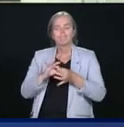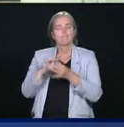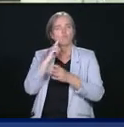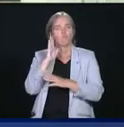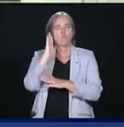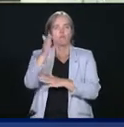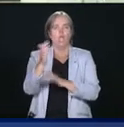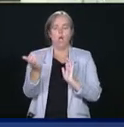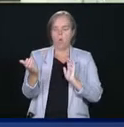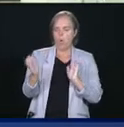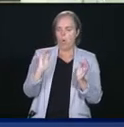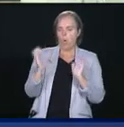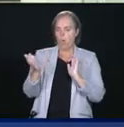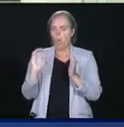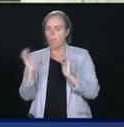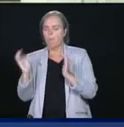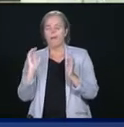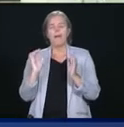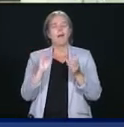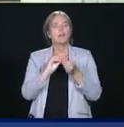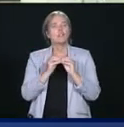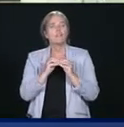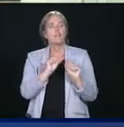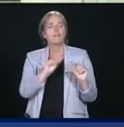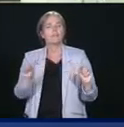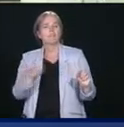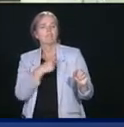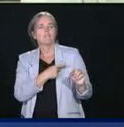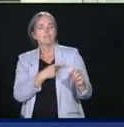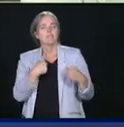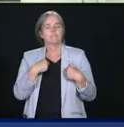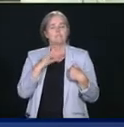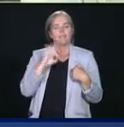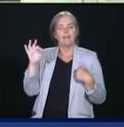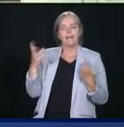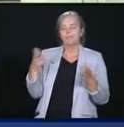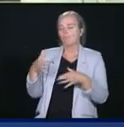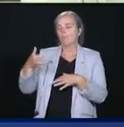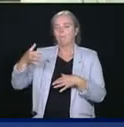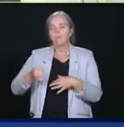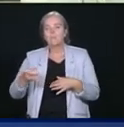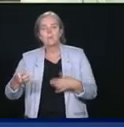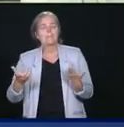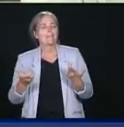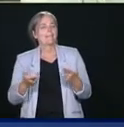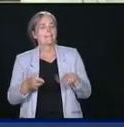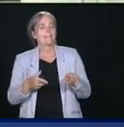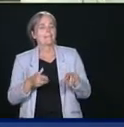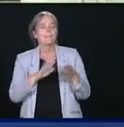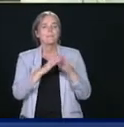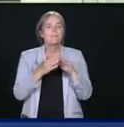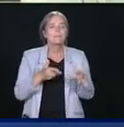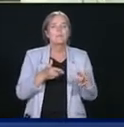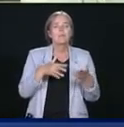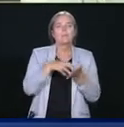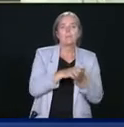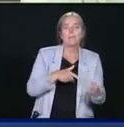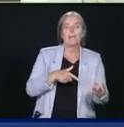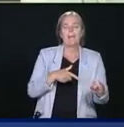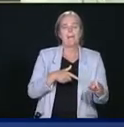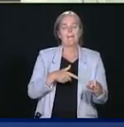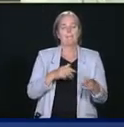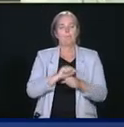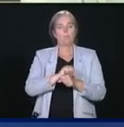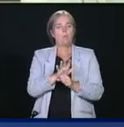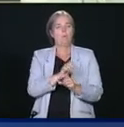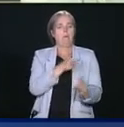qu'on comprend qui est affecté plus. Parce que les communautés minoritaires, les communautés déjà vulnérables, sont plus affectées par